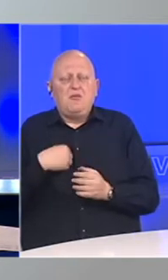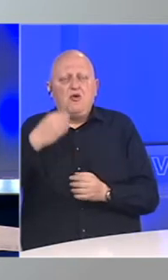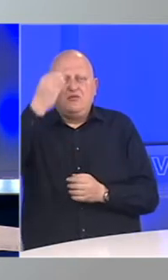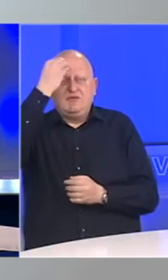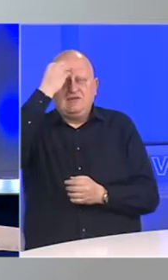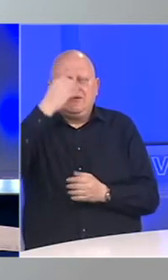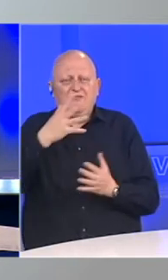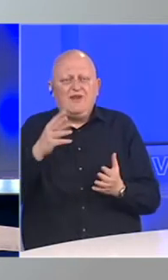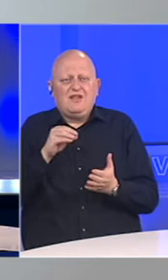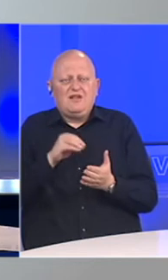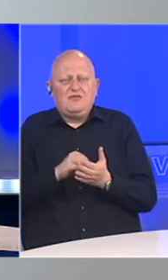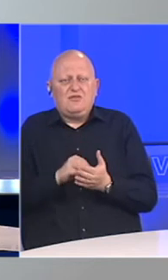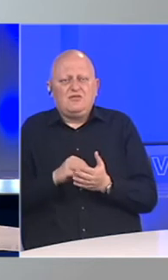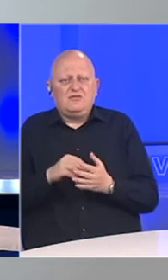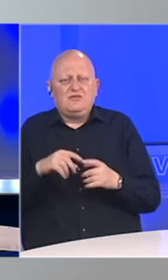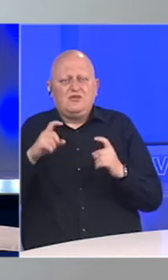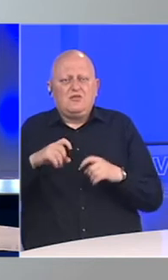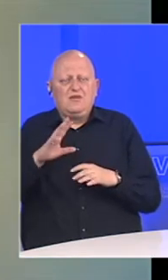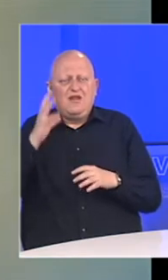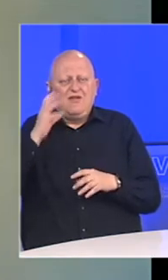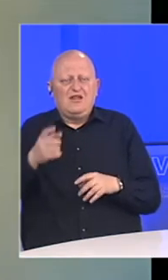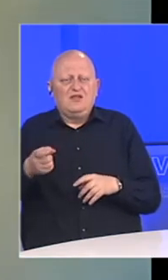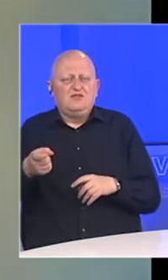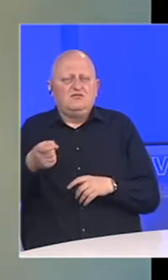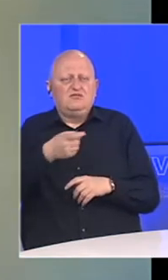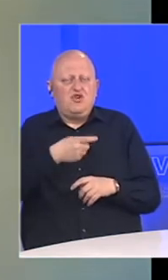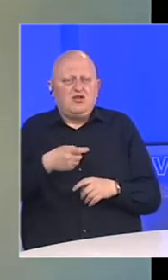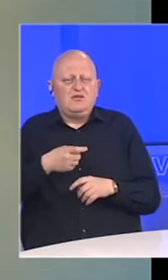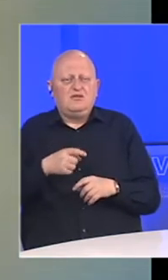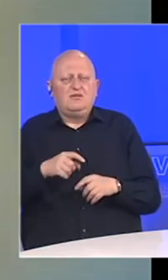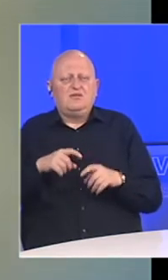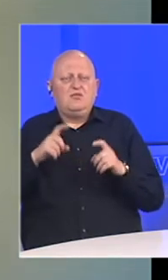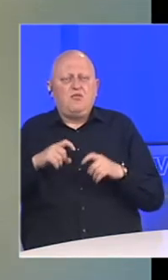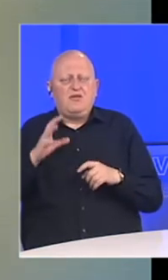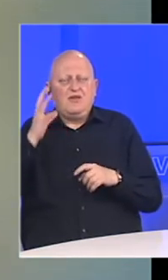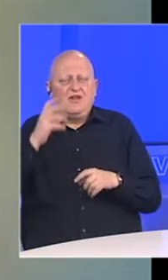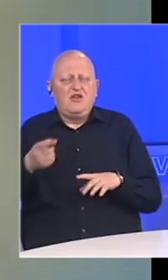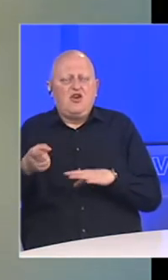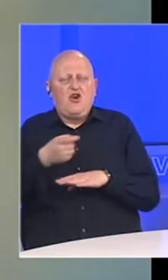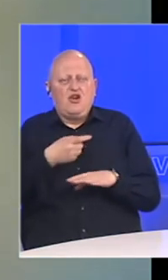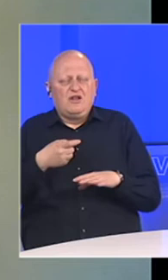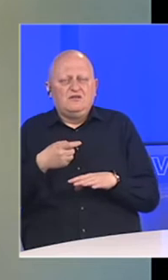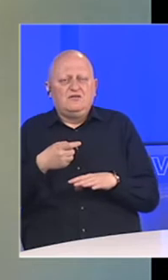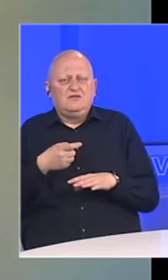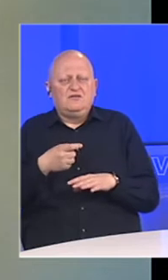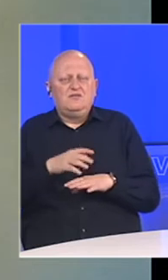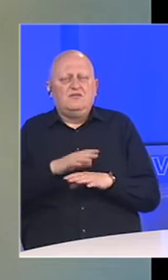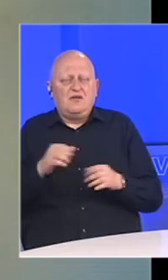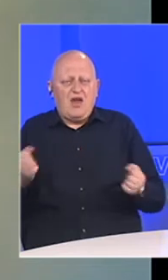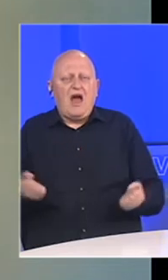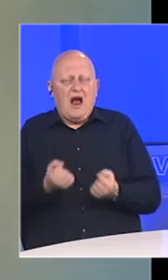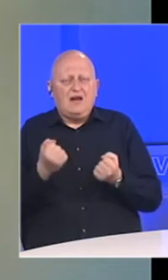saznanjima, veliki broj romskog navladnog sektora i proromskih navladnih organizacija se